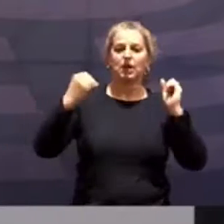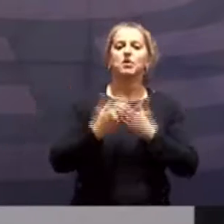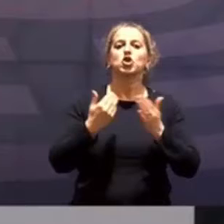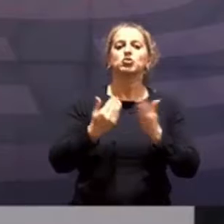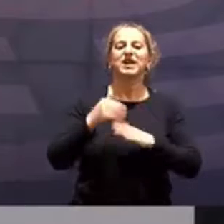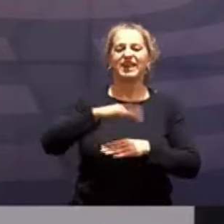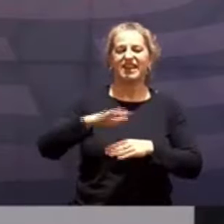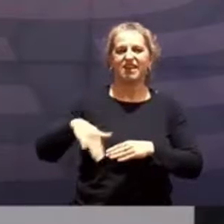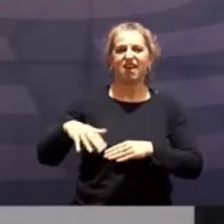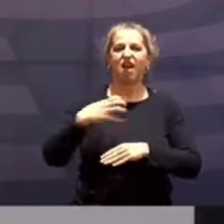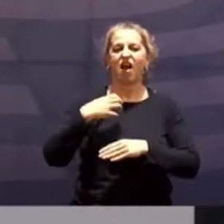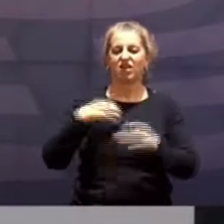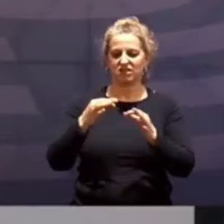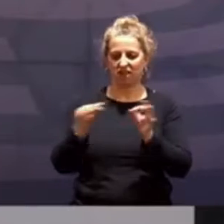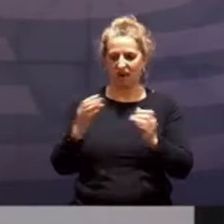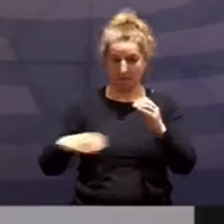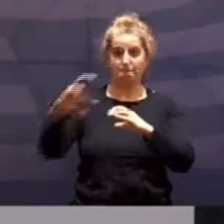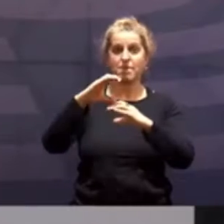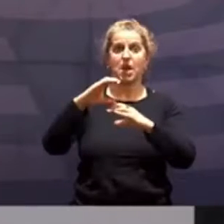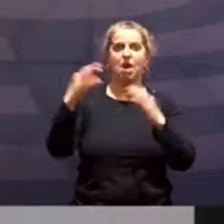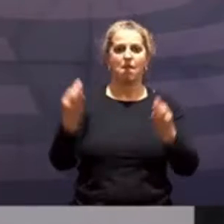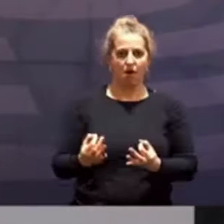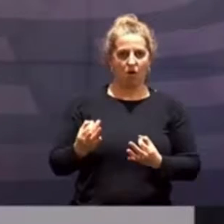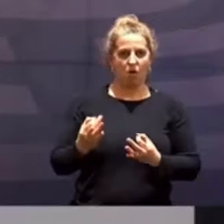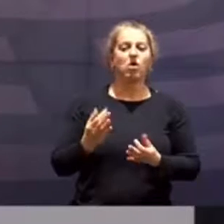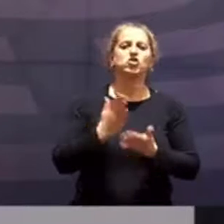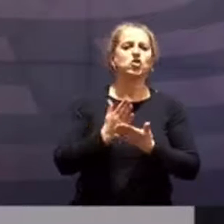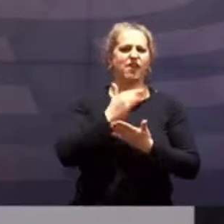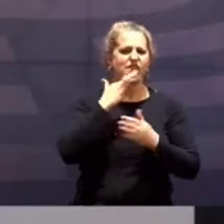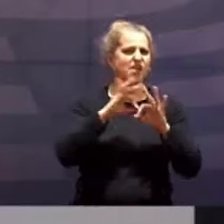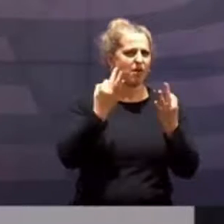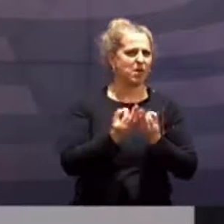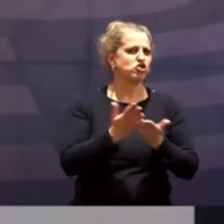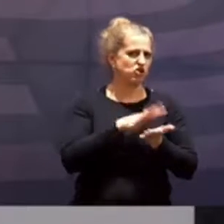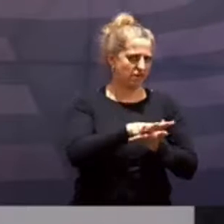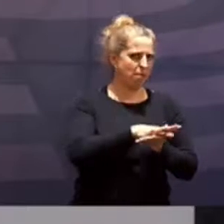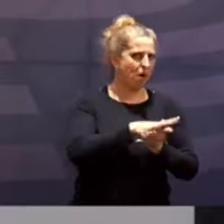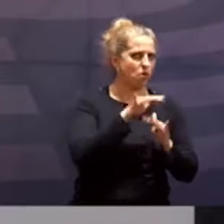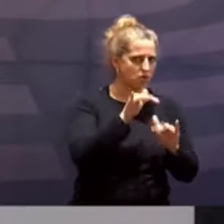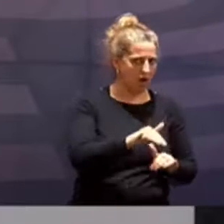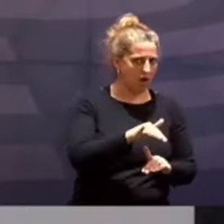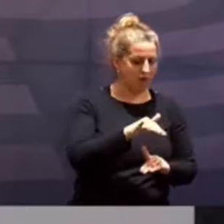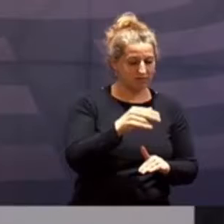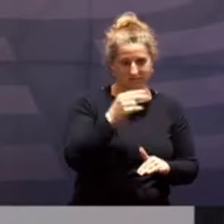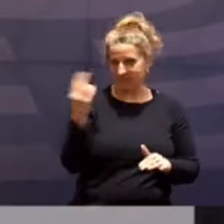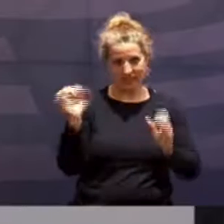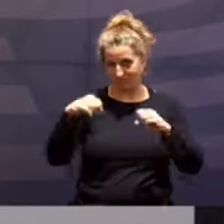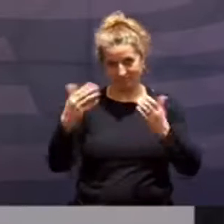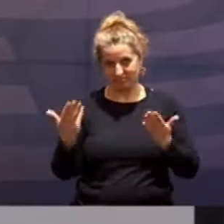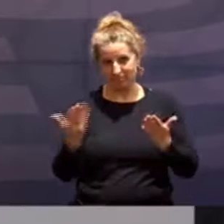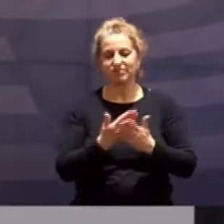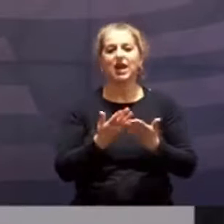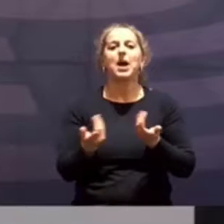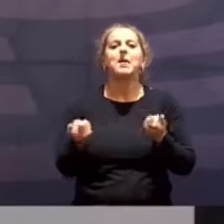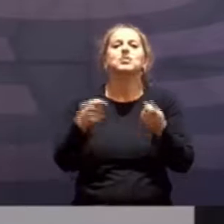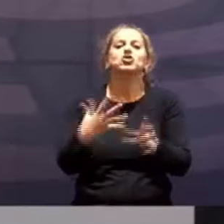Kinderkrankentage aufzustocken, die in vielen Familien mittlerweile schon aufgebraucht sind, zeigt auch, dass auch dieser Beschluss es